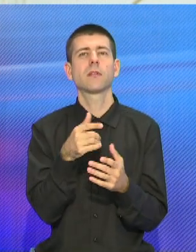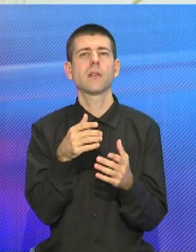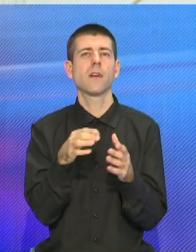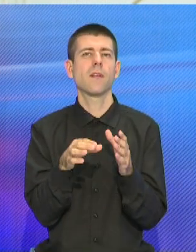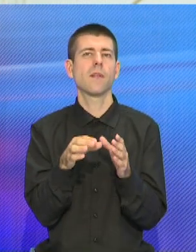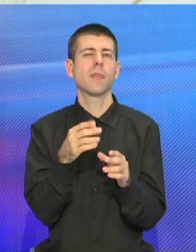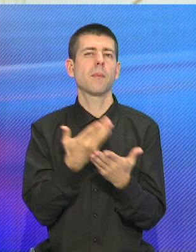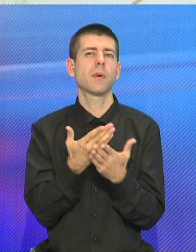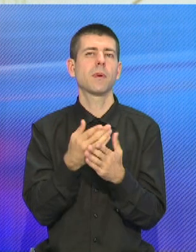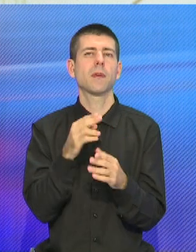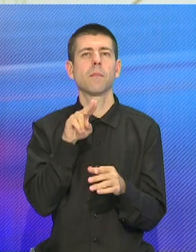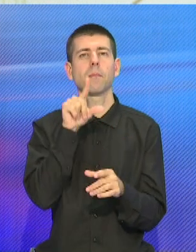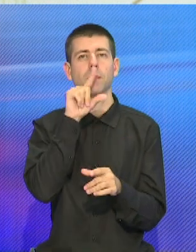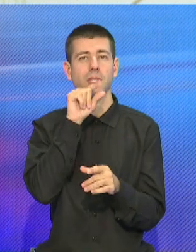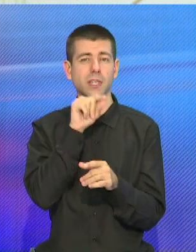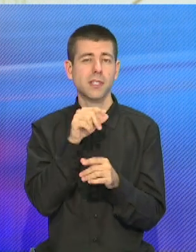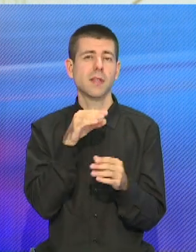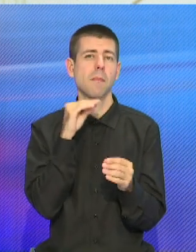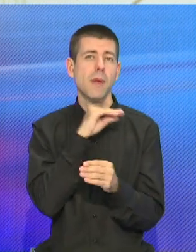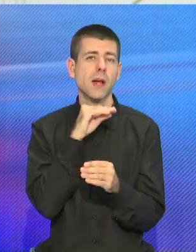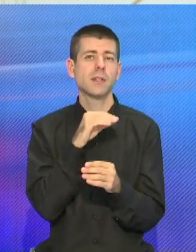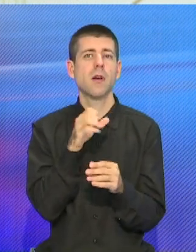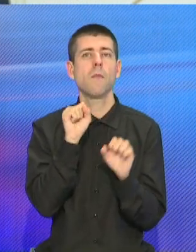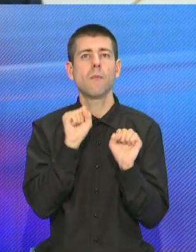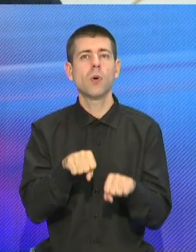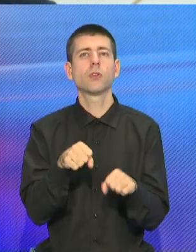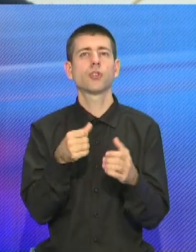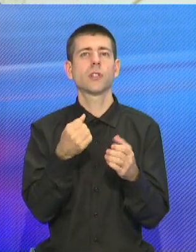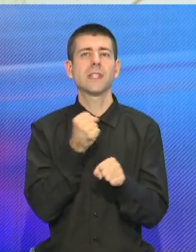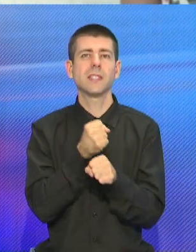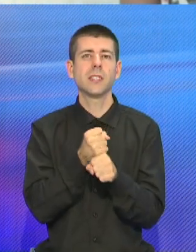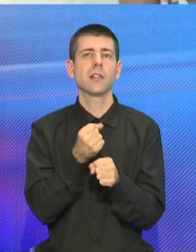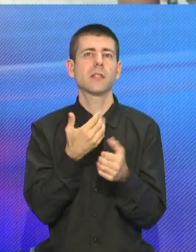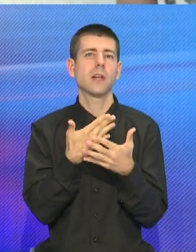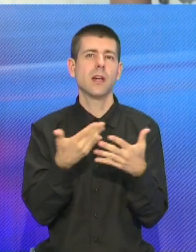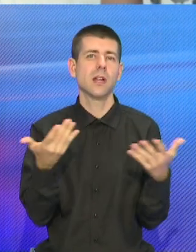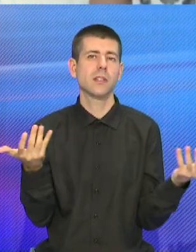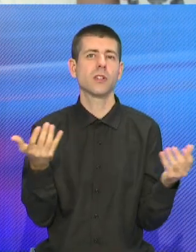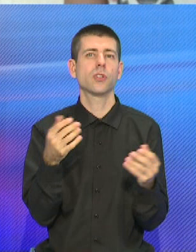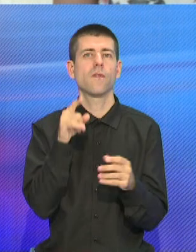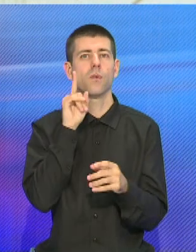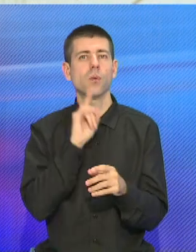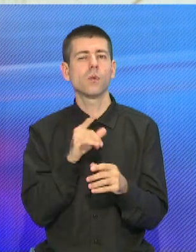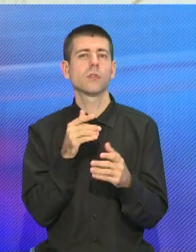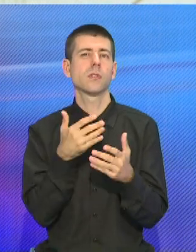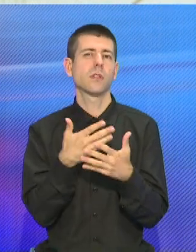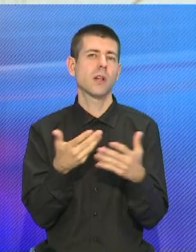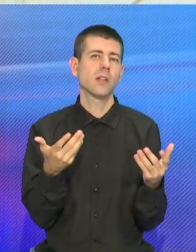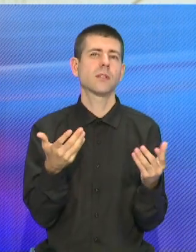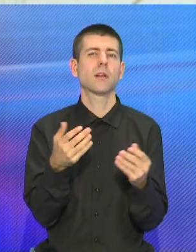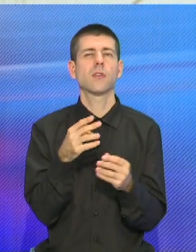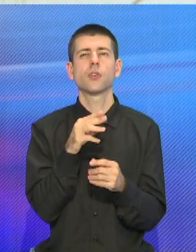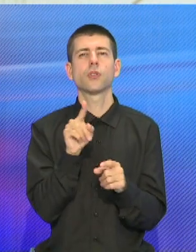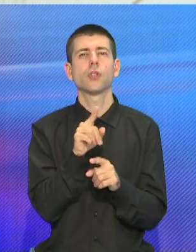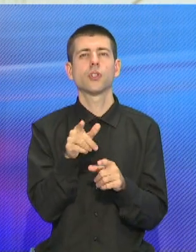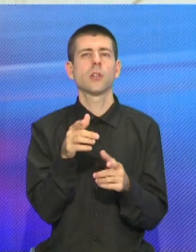переработку мяса птицы. Так вот из мяса птицы, поверьте мне, можно сделать столько. Дети мои говорят, вкусняшек там, да. Что даже, ну,